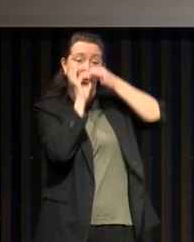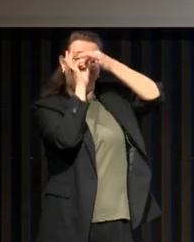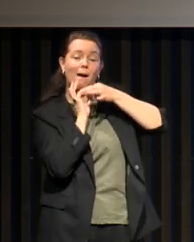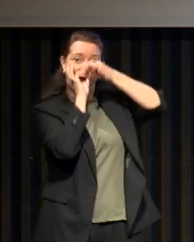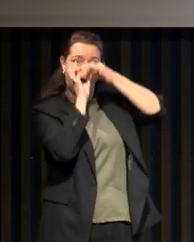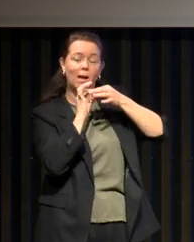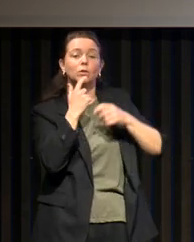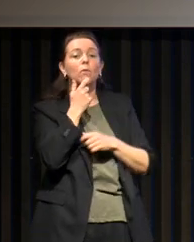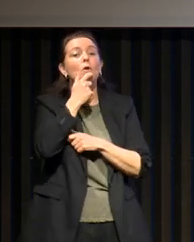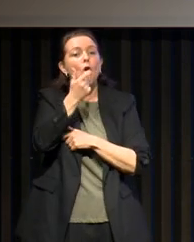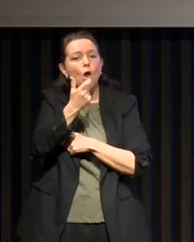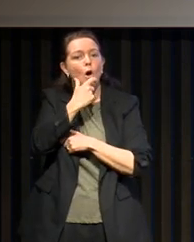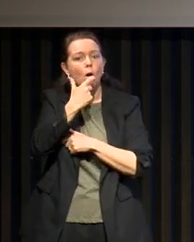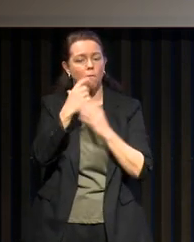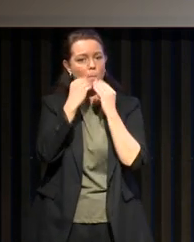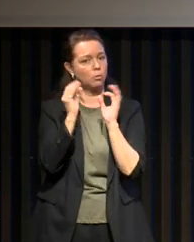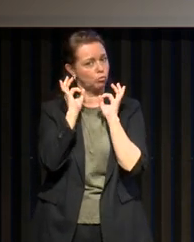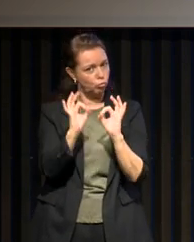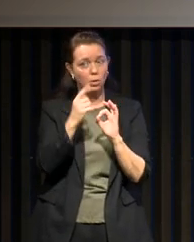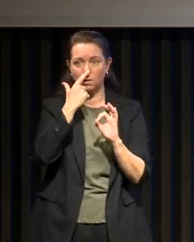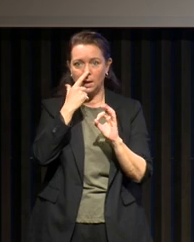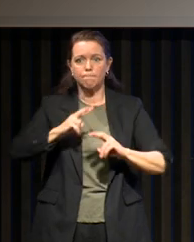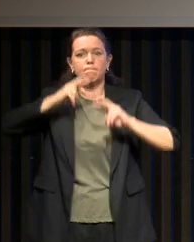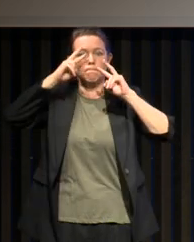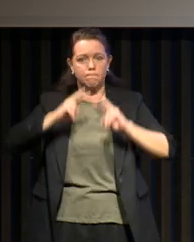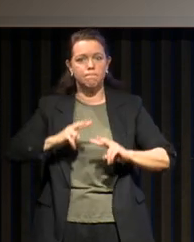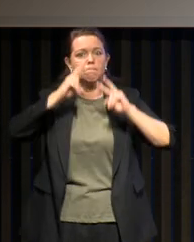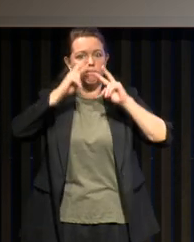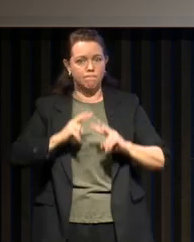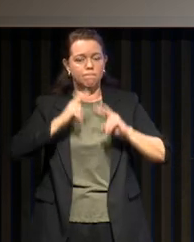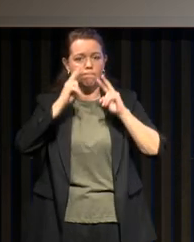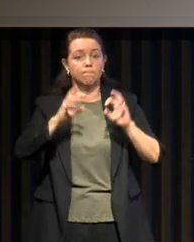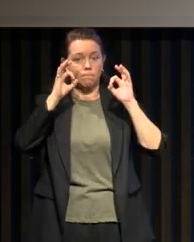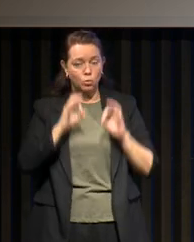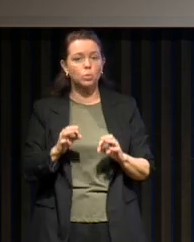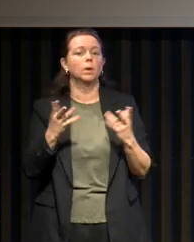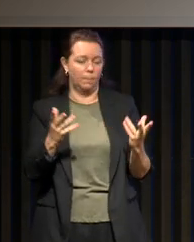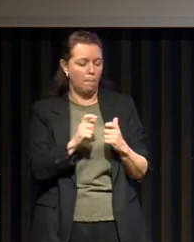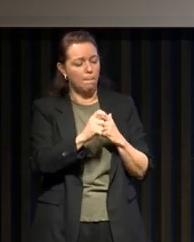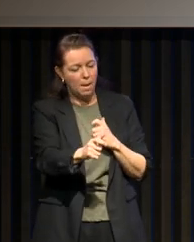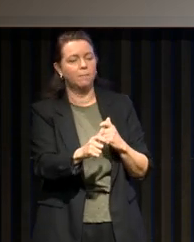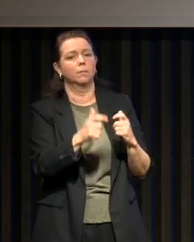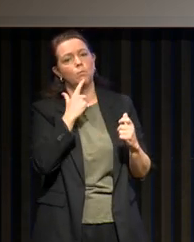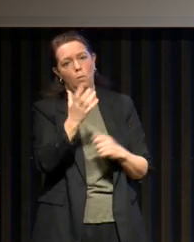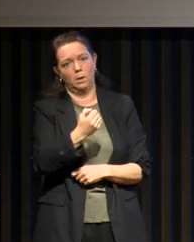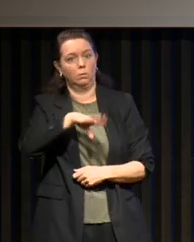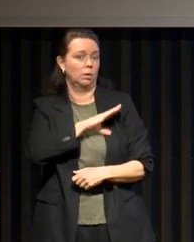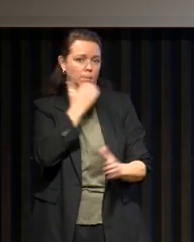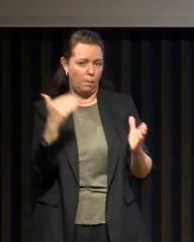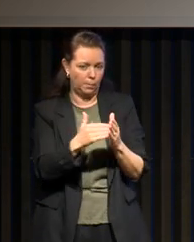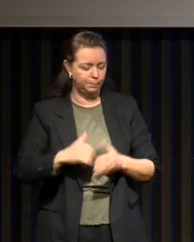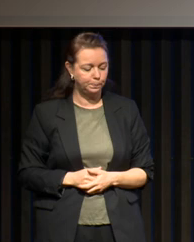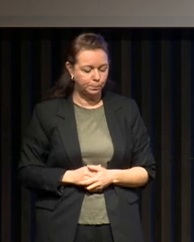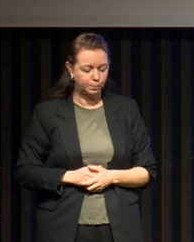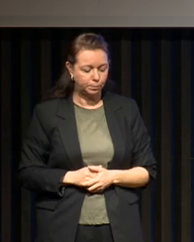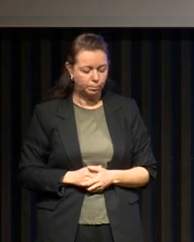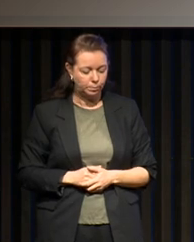positionner la langue, bien respirer par le nez. c'est un élément essentiel pour prendre en charge le syndrome de la pnée obstructive du sommeil. Enfin,